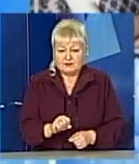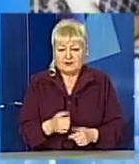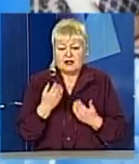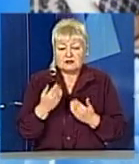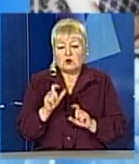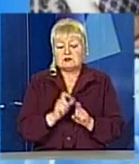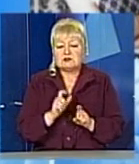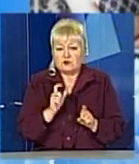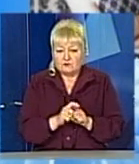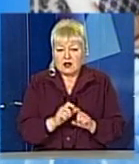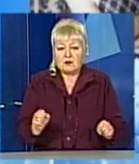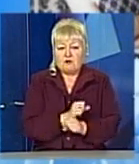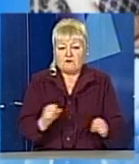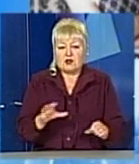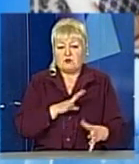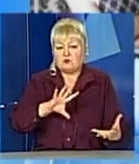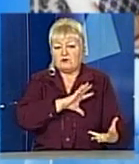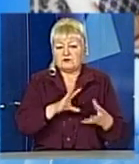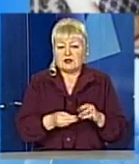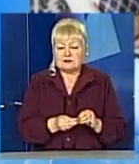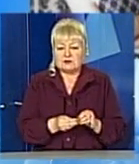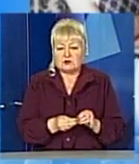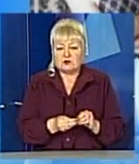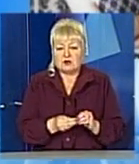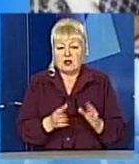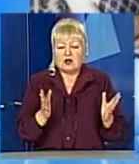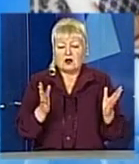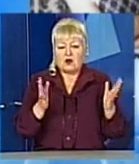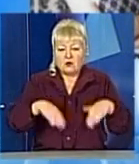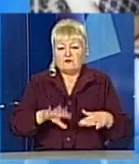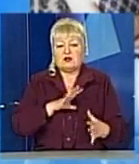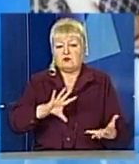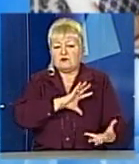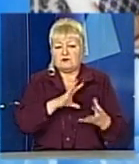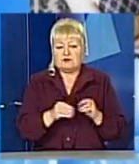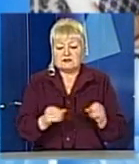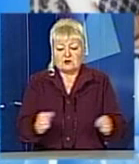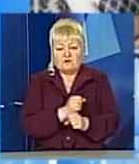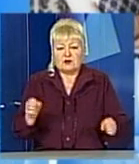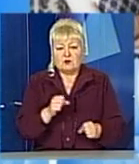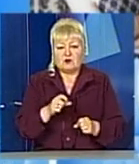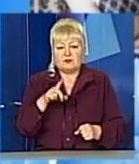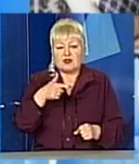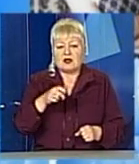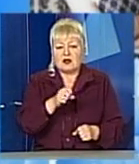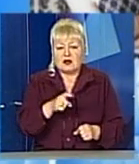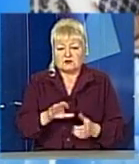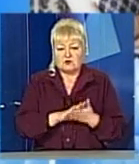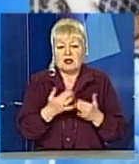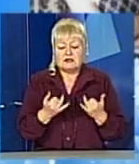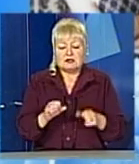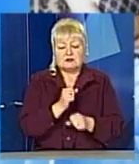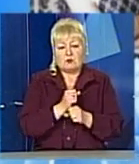За його словами, вибух стався внаслідок обвал, стався внаслідок вибуху метану. Станом на зараз роботи